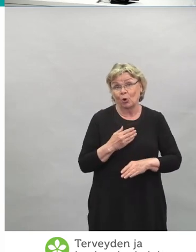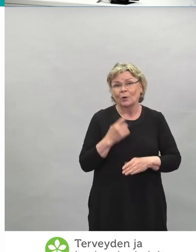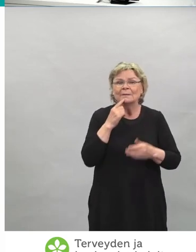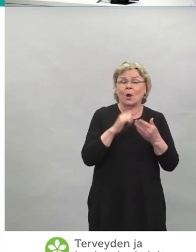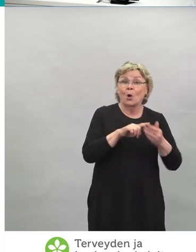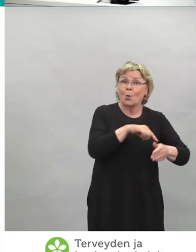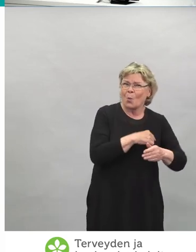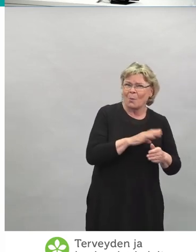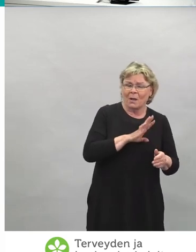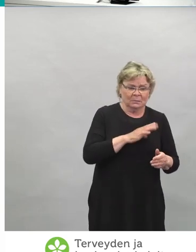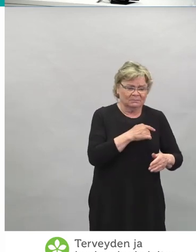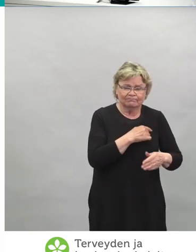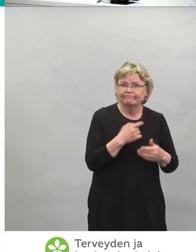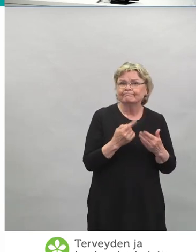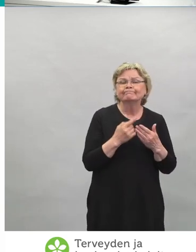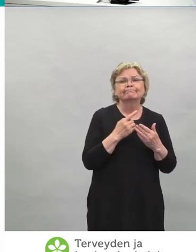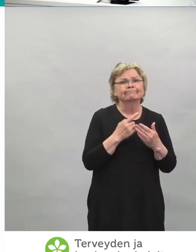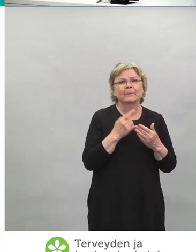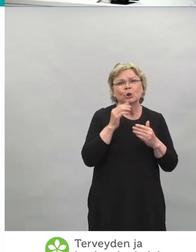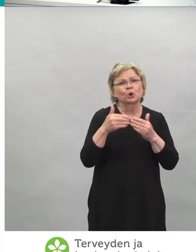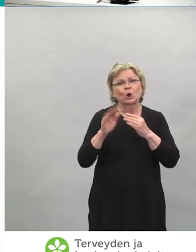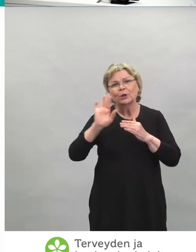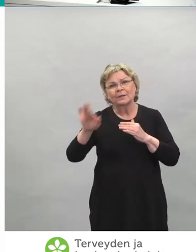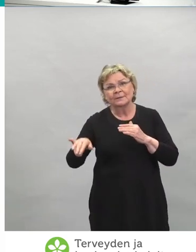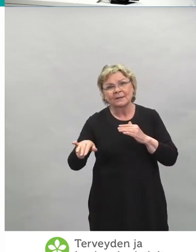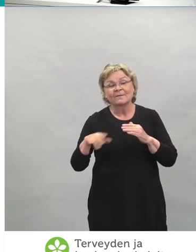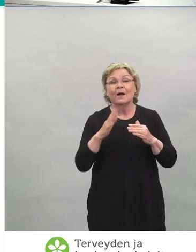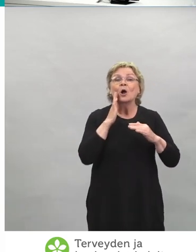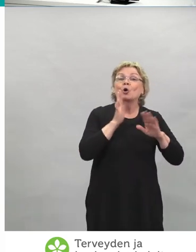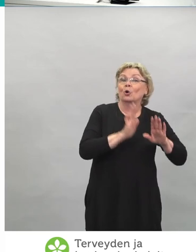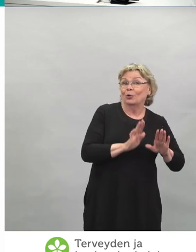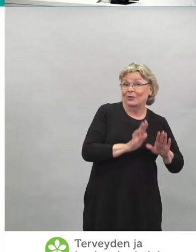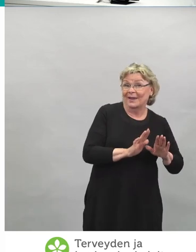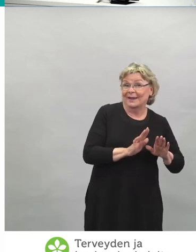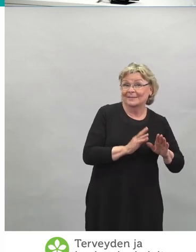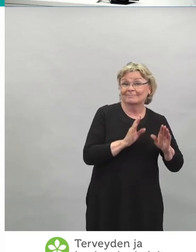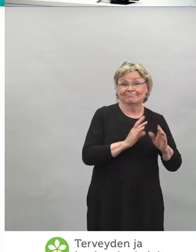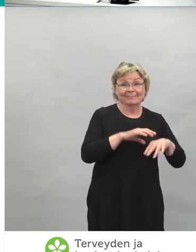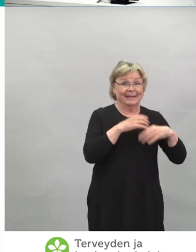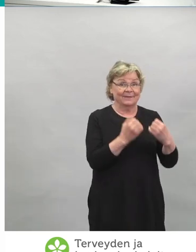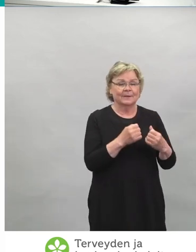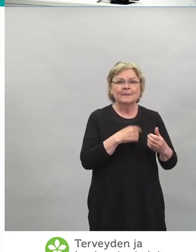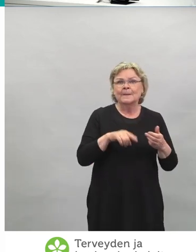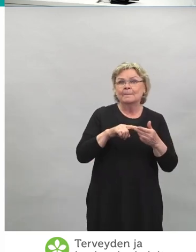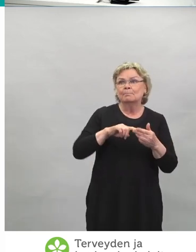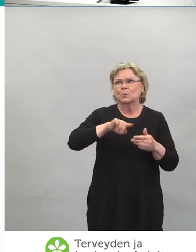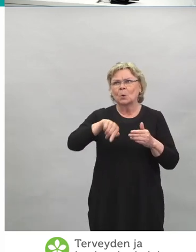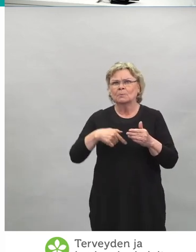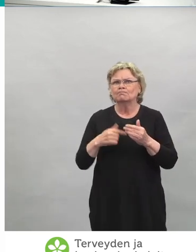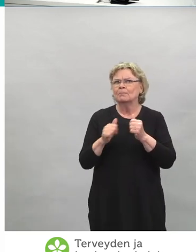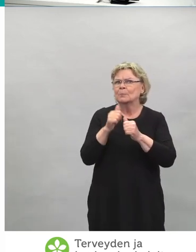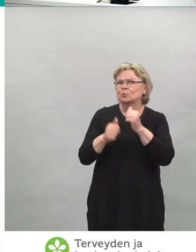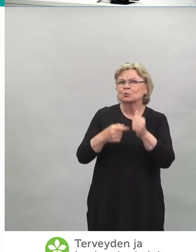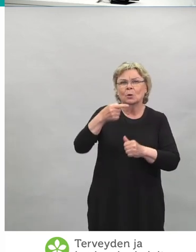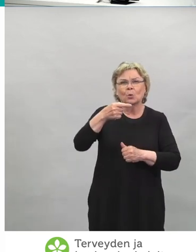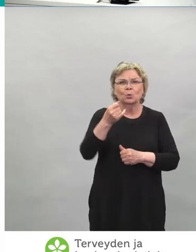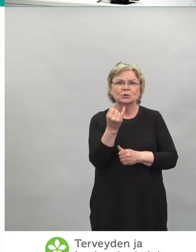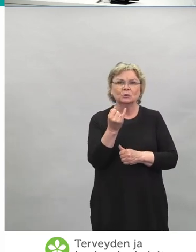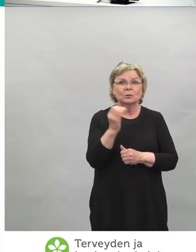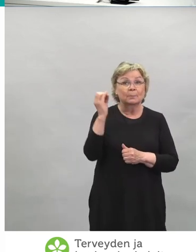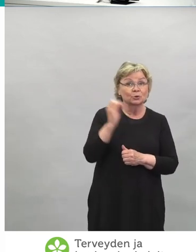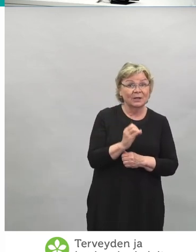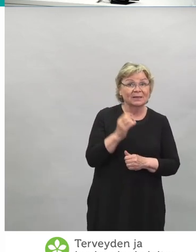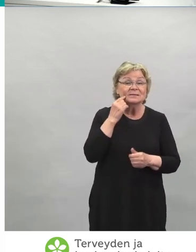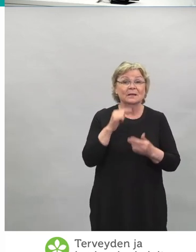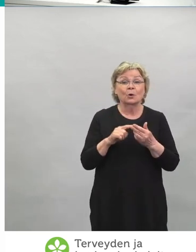mennä töihin, vaan jäädään se potemaan kotiin. Ja sitten ilmoituksista, niin meillä on tullut noin 16 prosenttia näistä, on ilmoittanut,